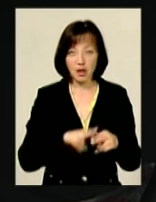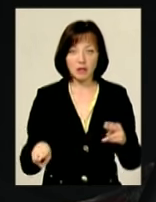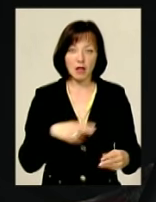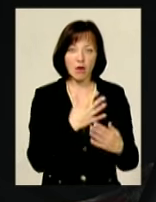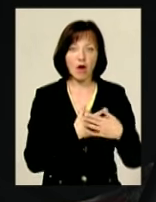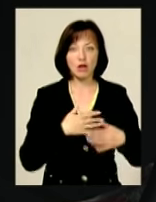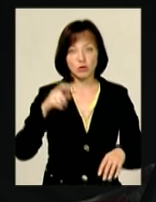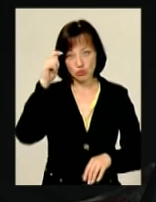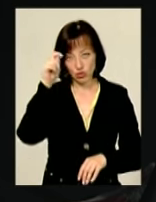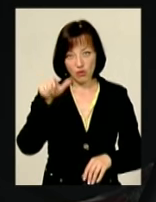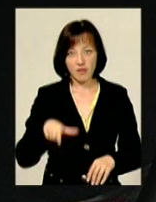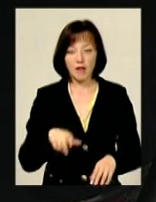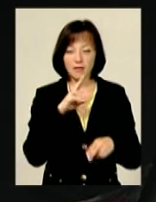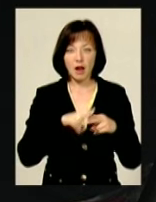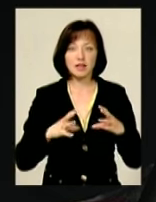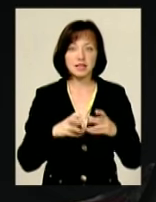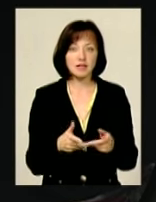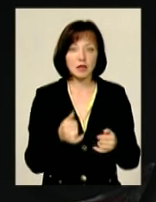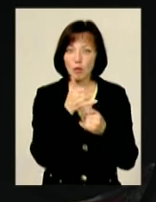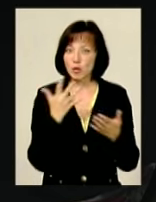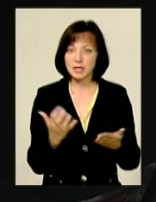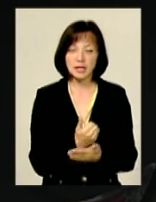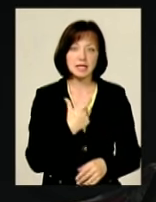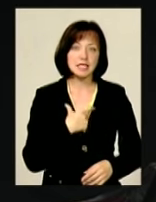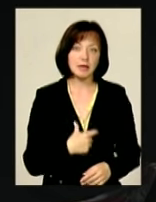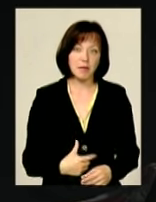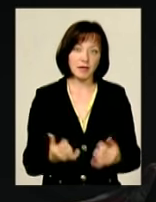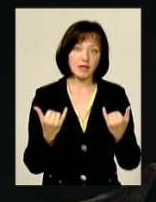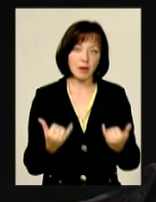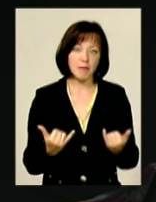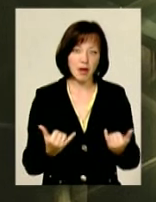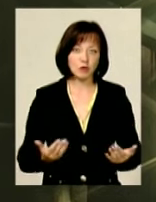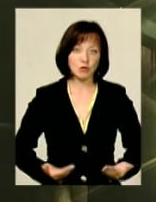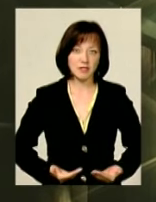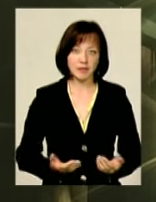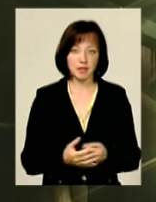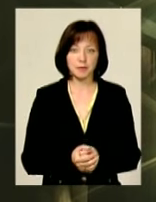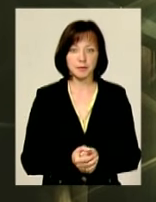чоловіка, від цього втратила світ і не може знайти себе в теперішньому світі